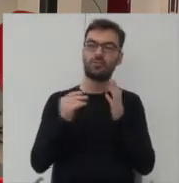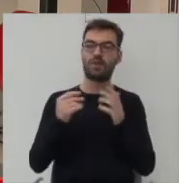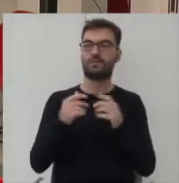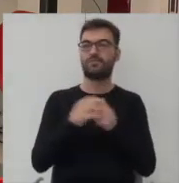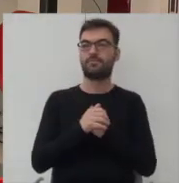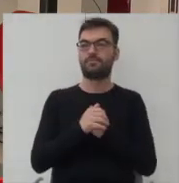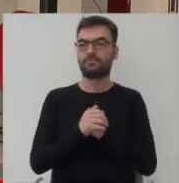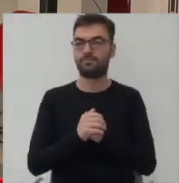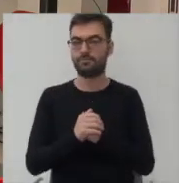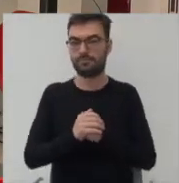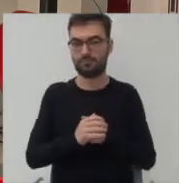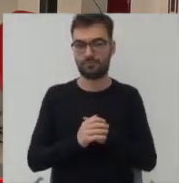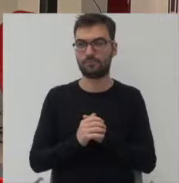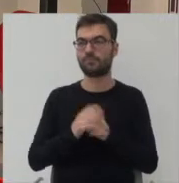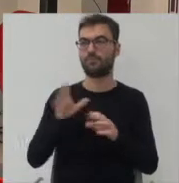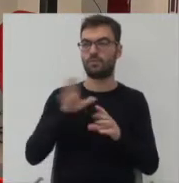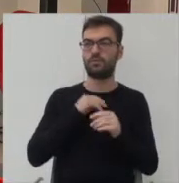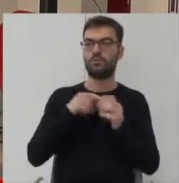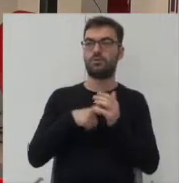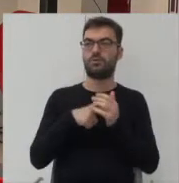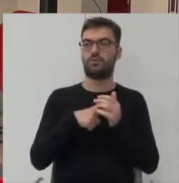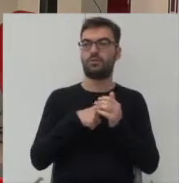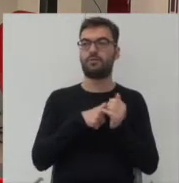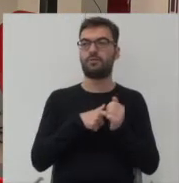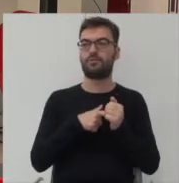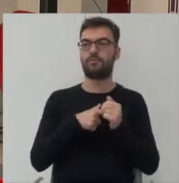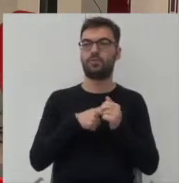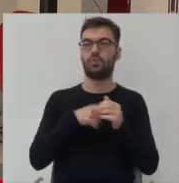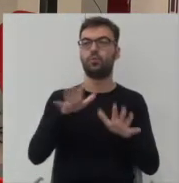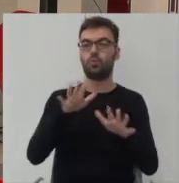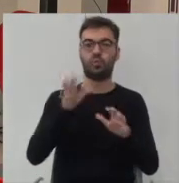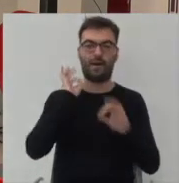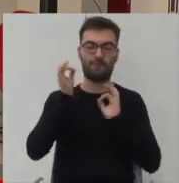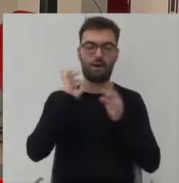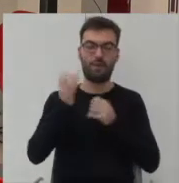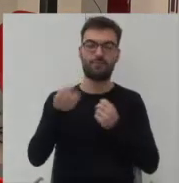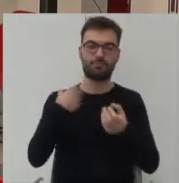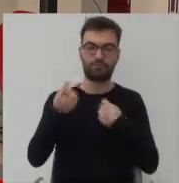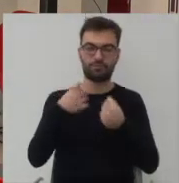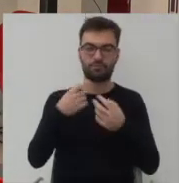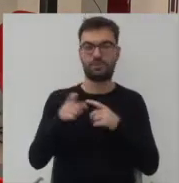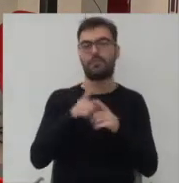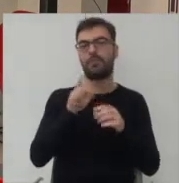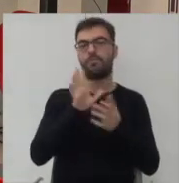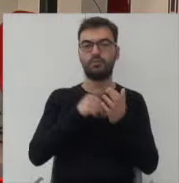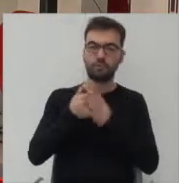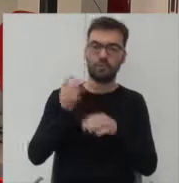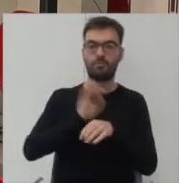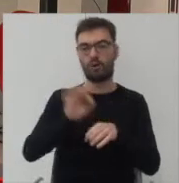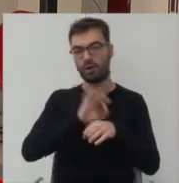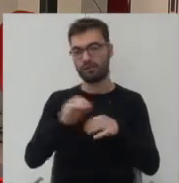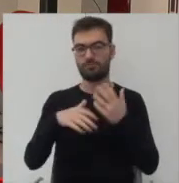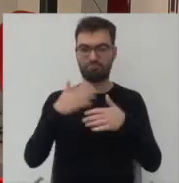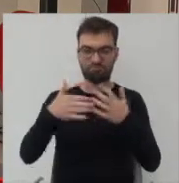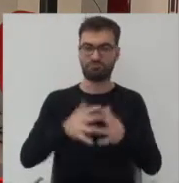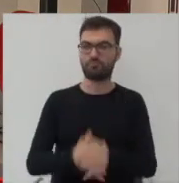tutaj dostaniecie Państwo bardzo duży bagaż przykładów, czy projektów, które są realizowane na terenie miasta,